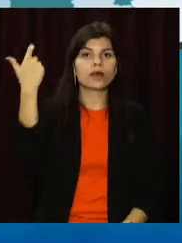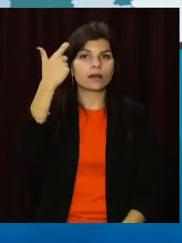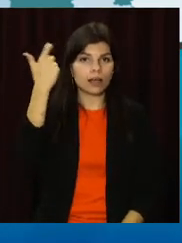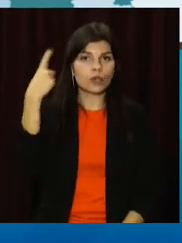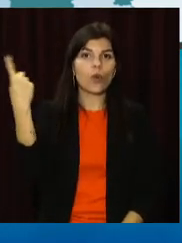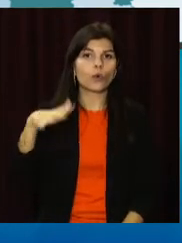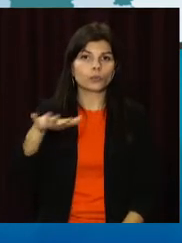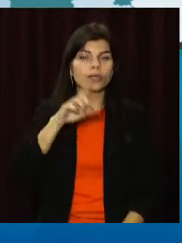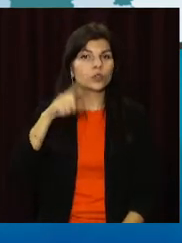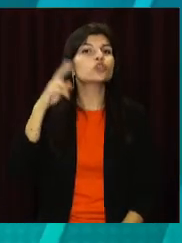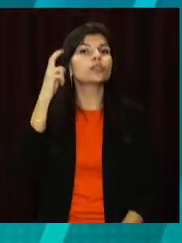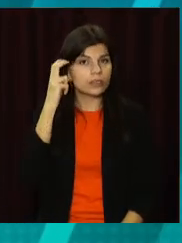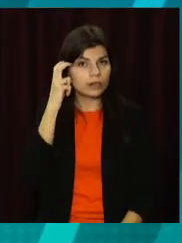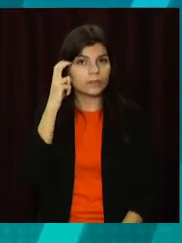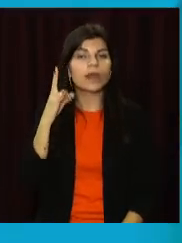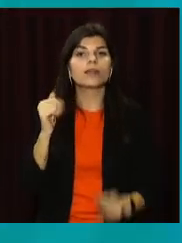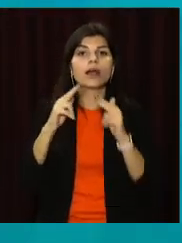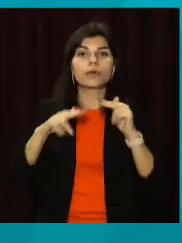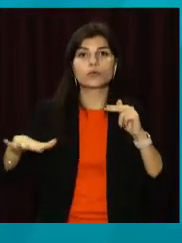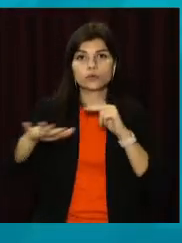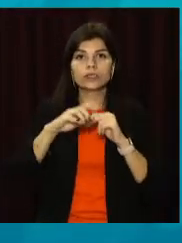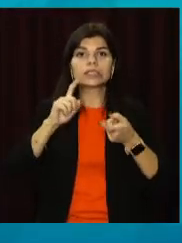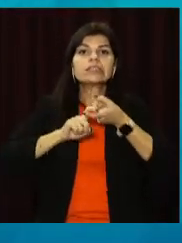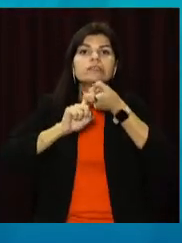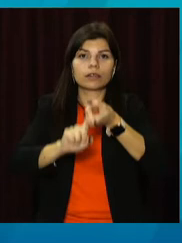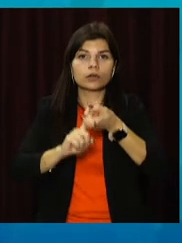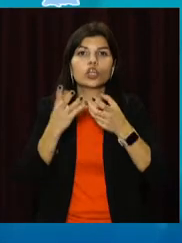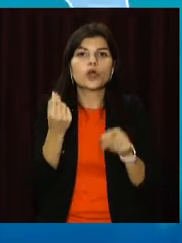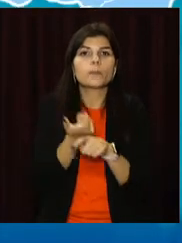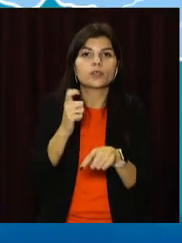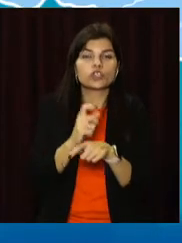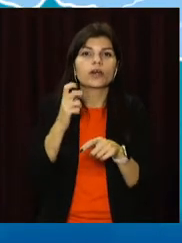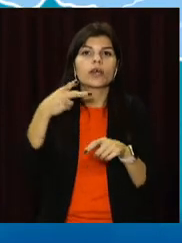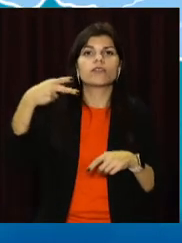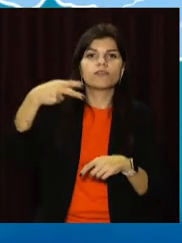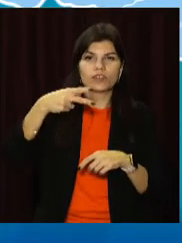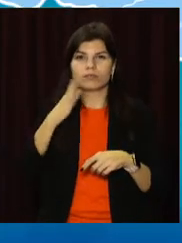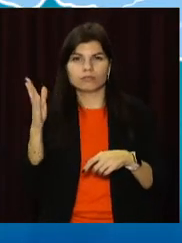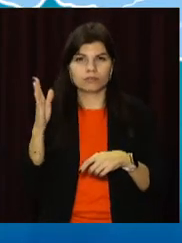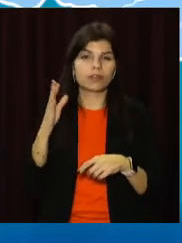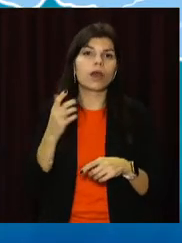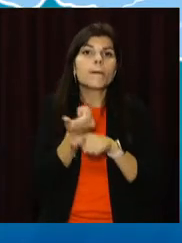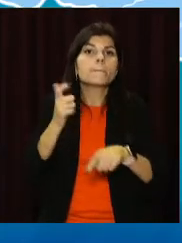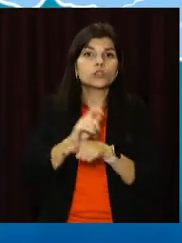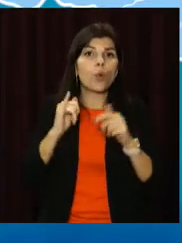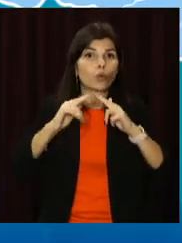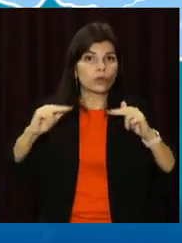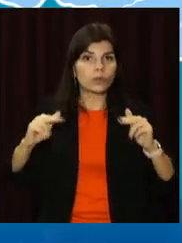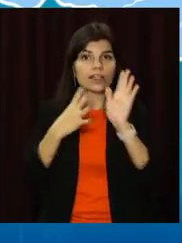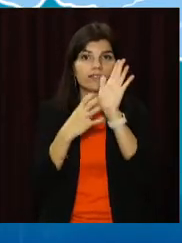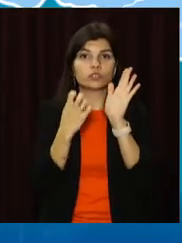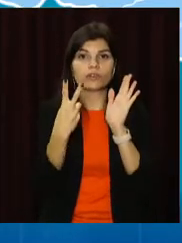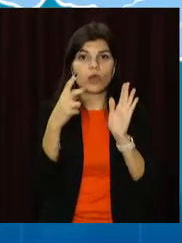Харківській областях та Києві. На Дніпропетровщині заразилися ще більш, ніж 2 тисячі людей. Найбільше – у Дніпрі